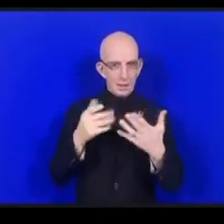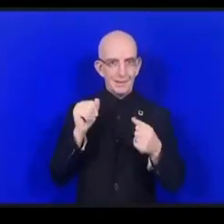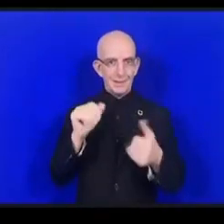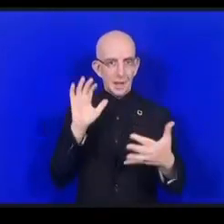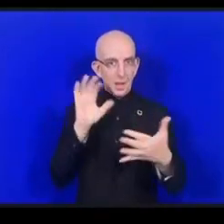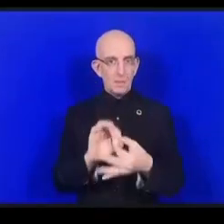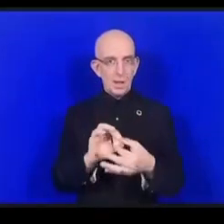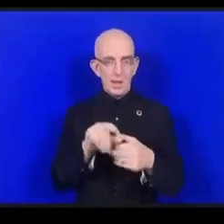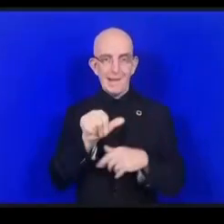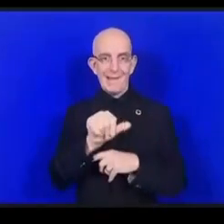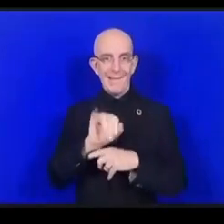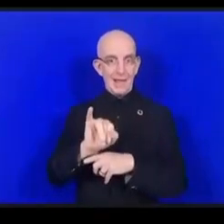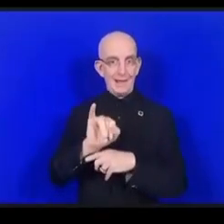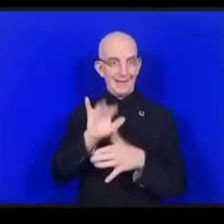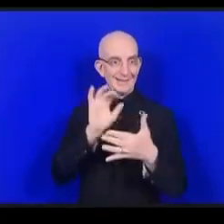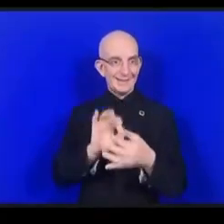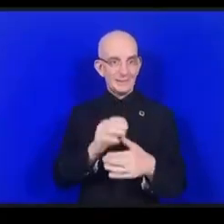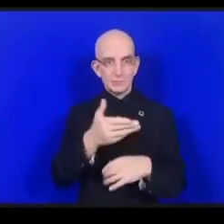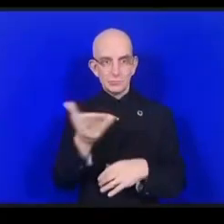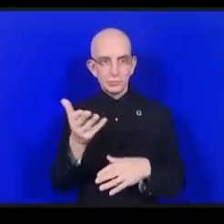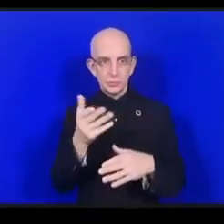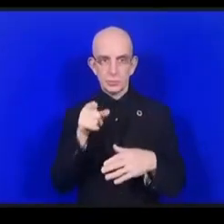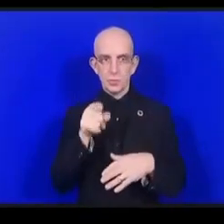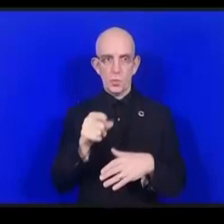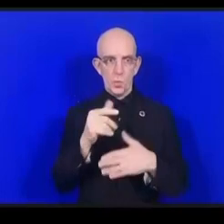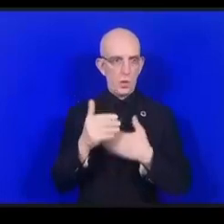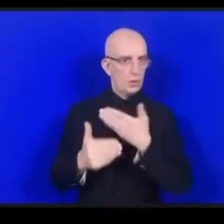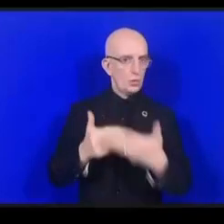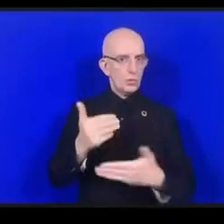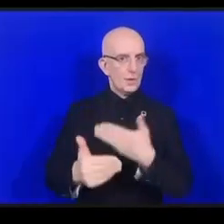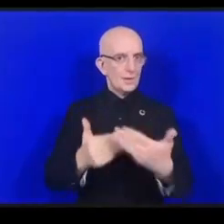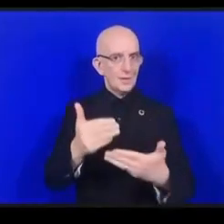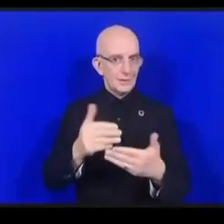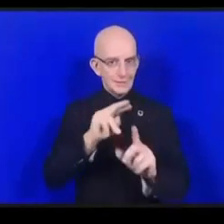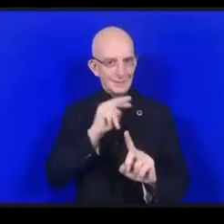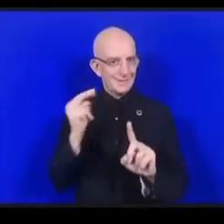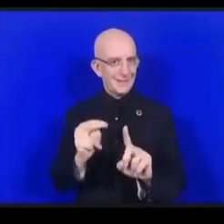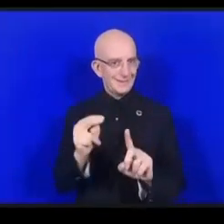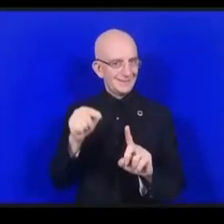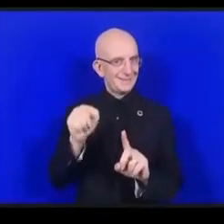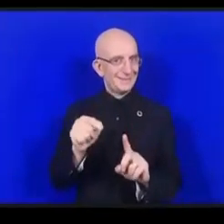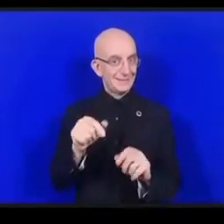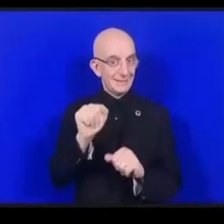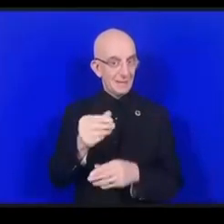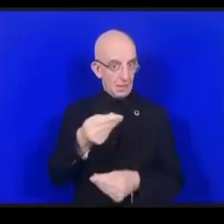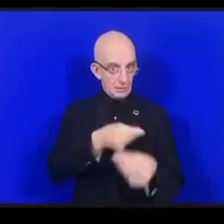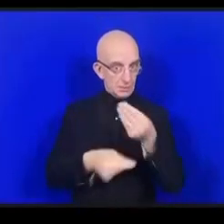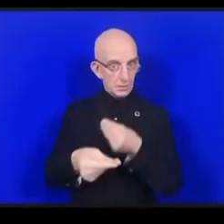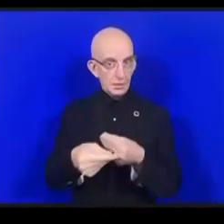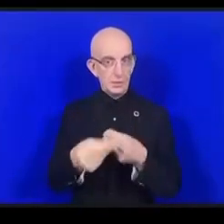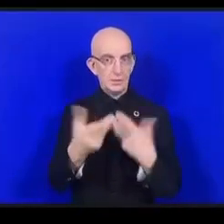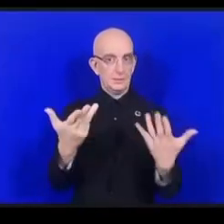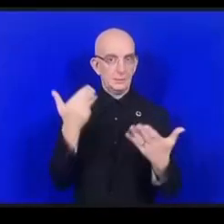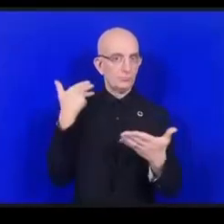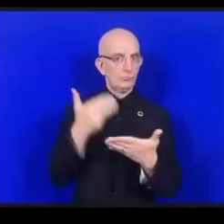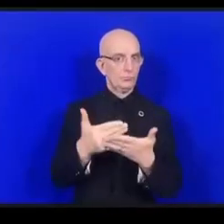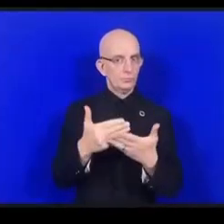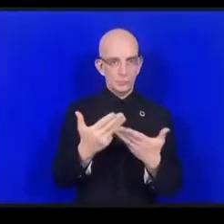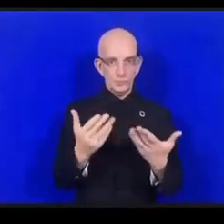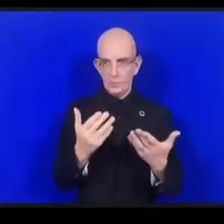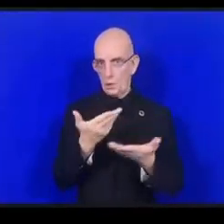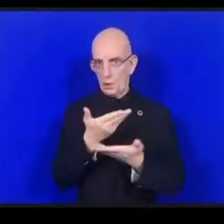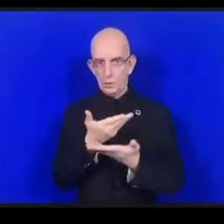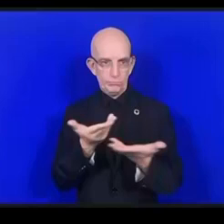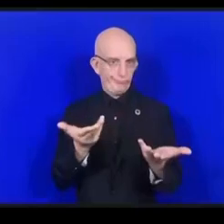هناك خيارات أو بدائلة لغياب المعايير